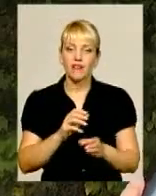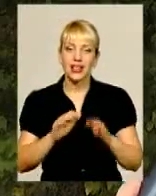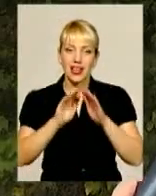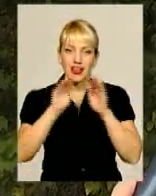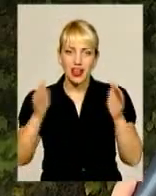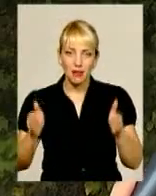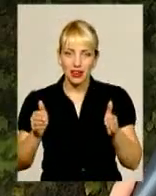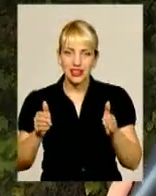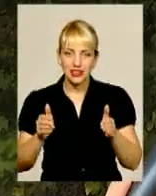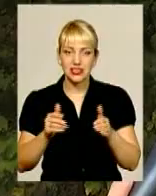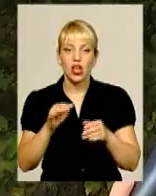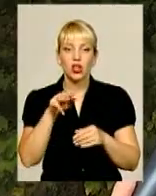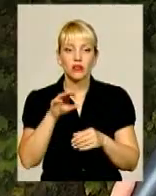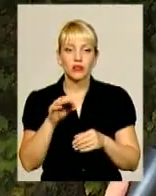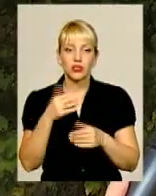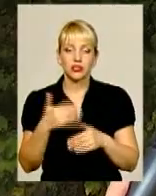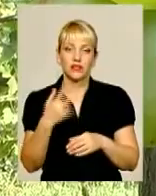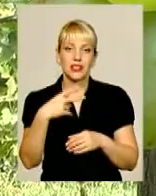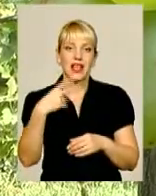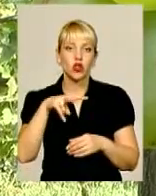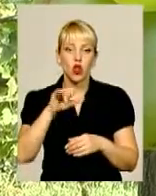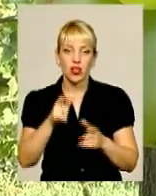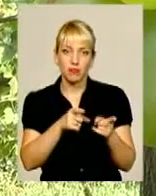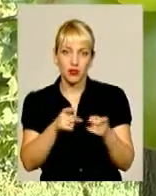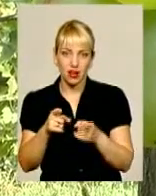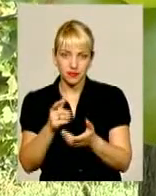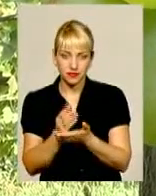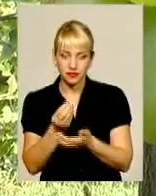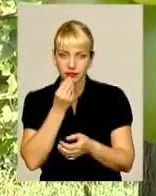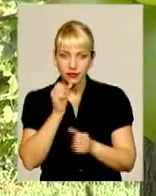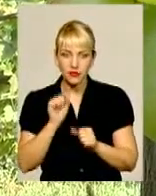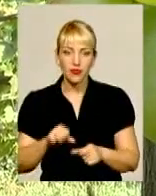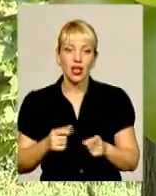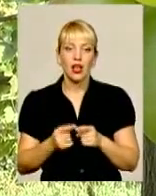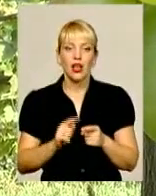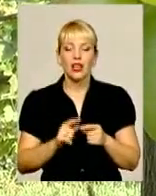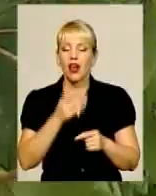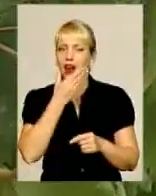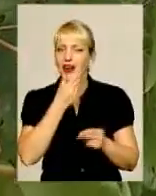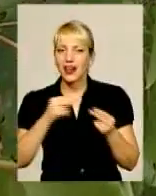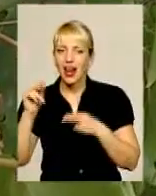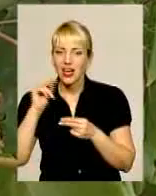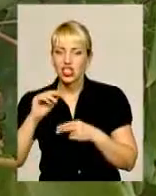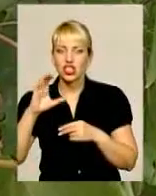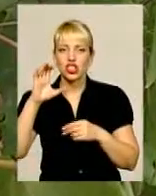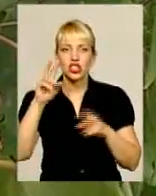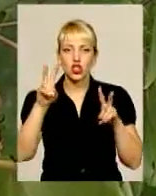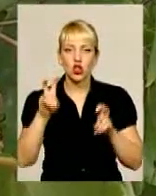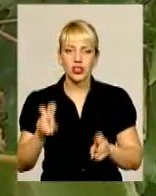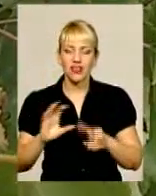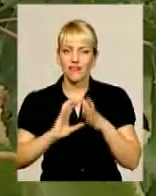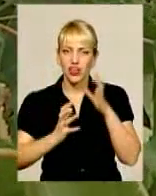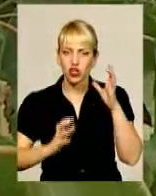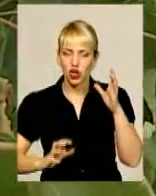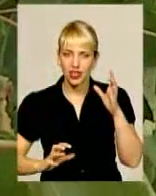отримуємо врожай вже 20 липня. У теплиці садовод вирощує найкращі сорти винограду, хоча всі вони, а є їх у пана